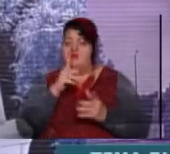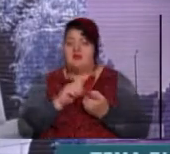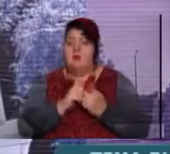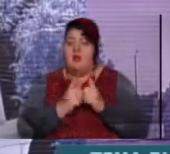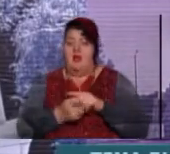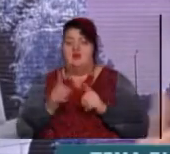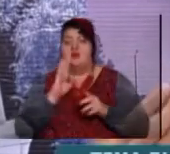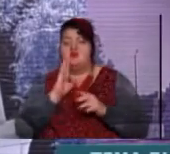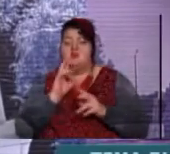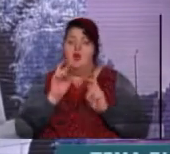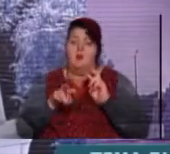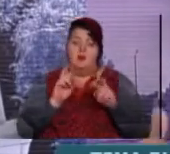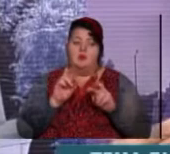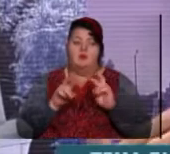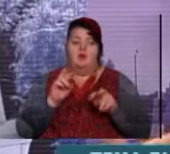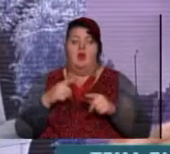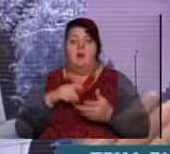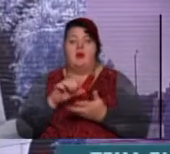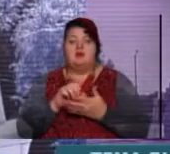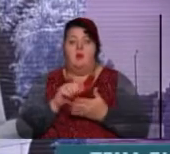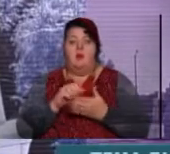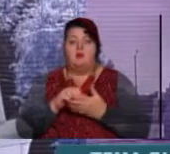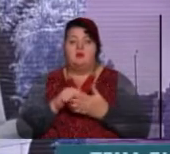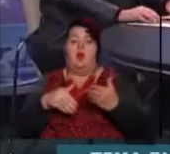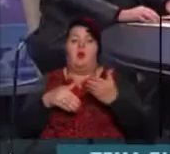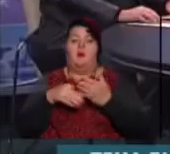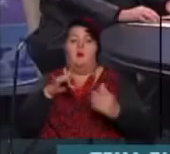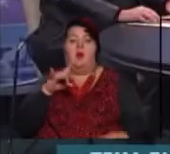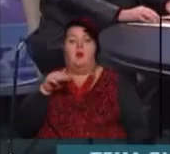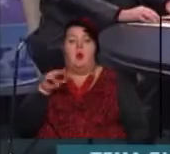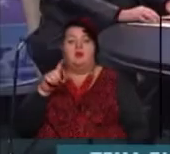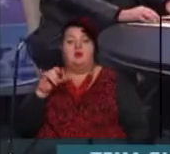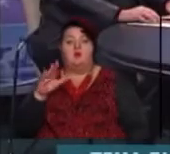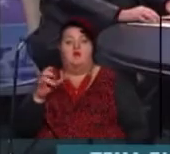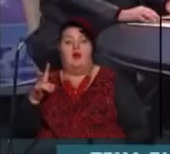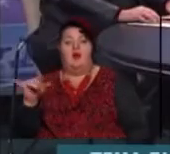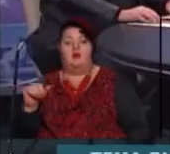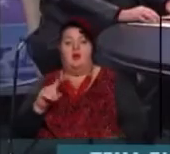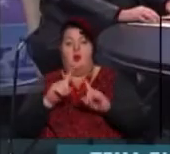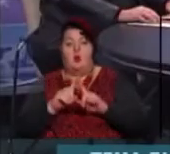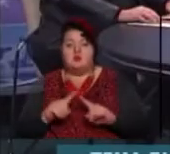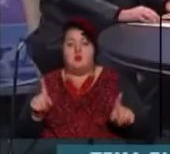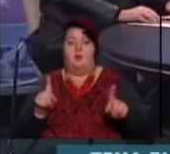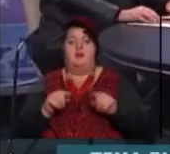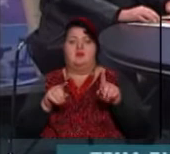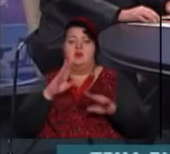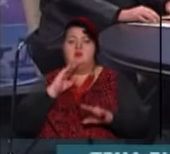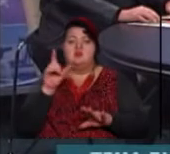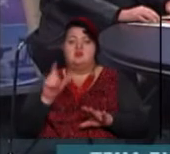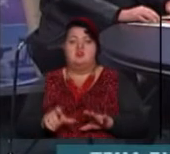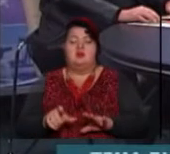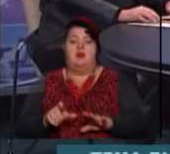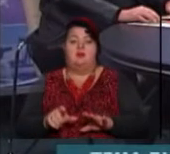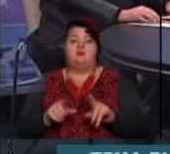жінки прибувають. От ми займаємося протезуванням. Так. При протезуванні особливо. Там жінка, вона